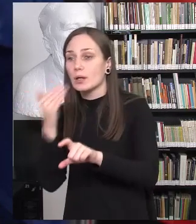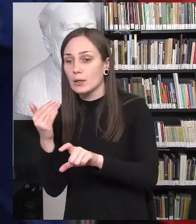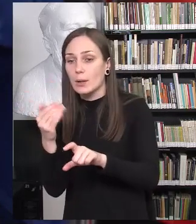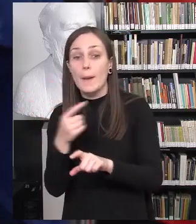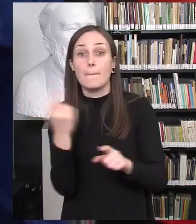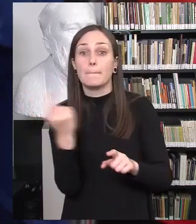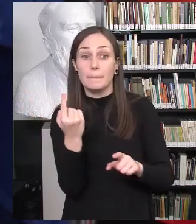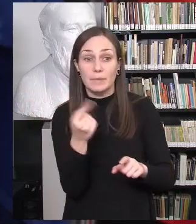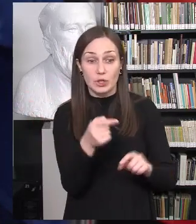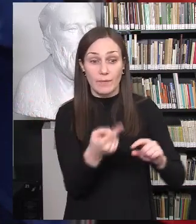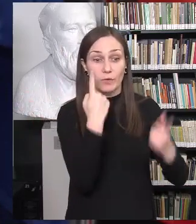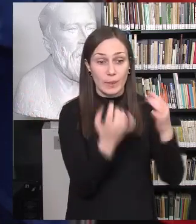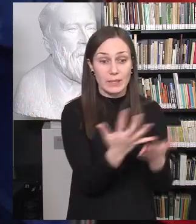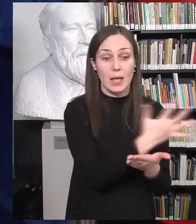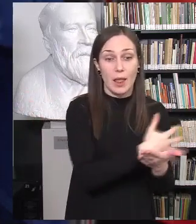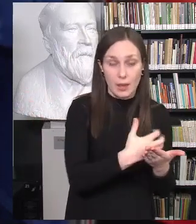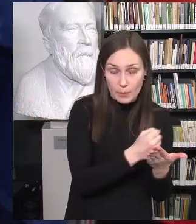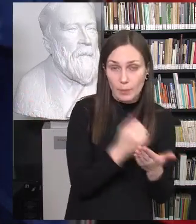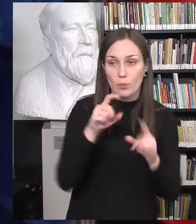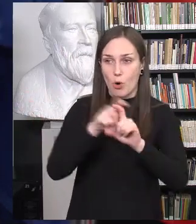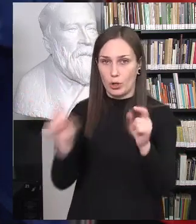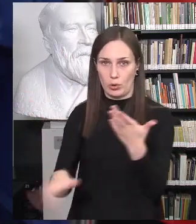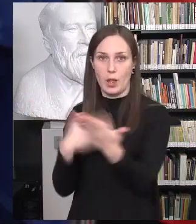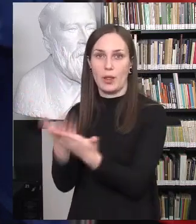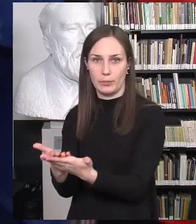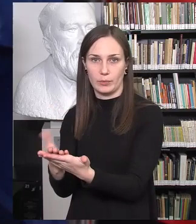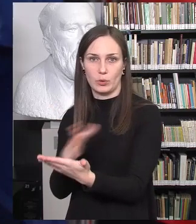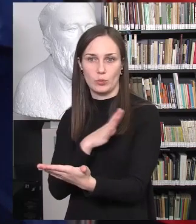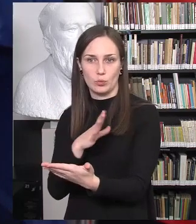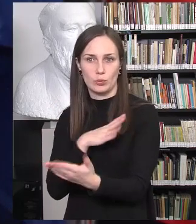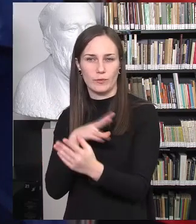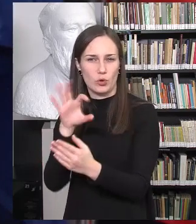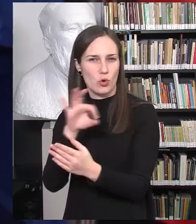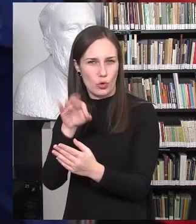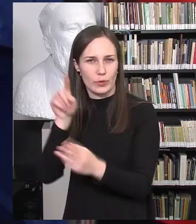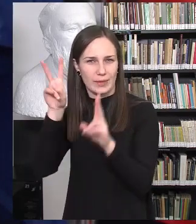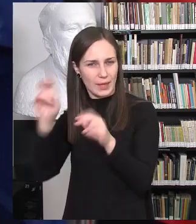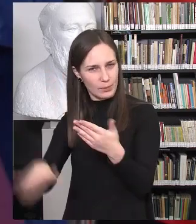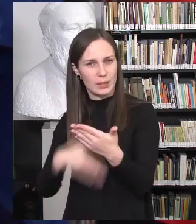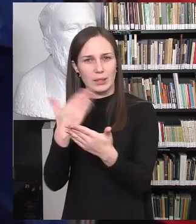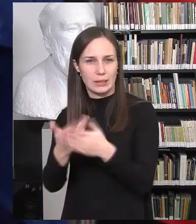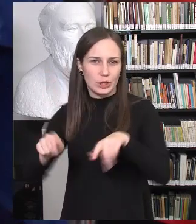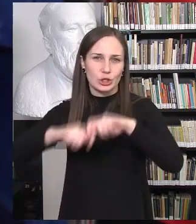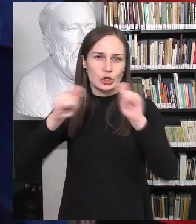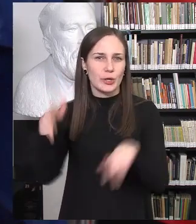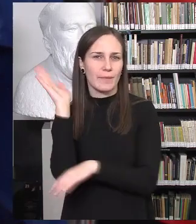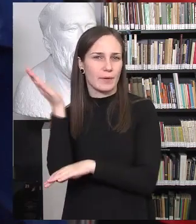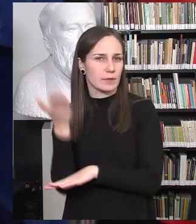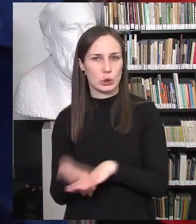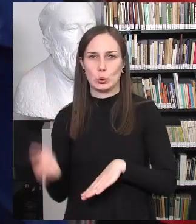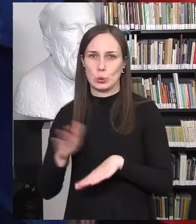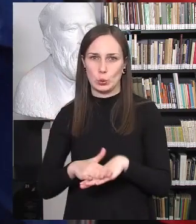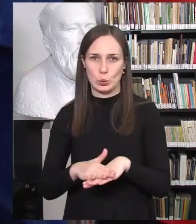pirmiausia pristatinėdo mokyklams ir būdavo tikrai sunku šitą temą pradėti šitą temą kalbėti.